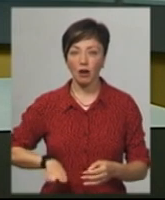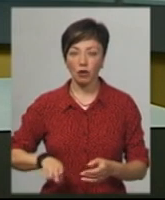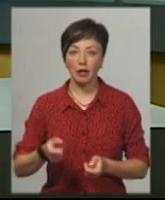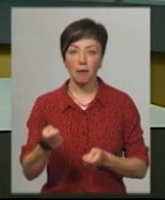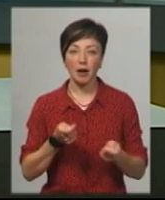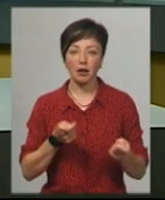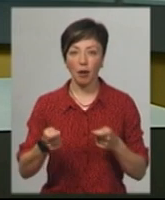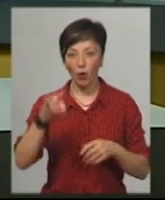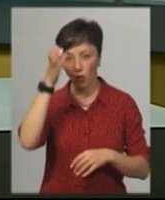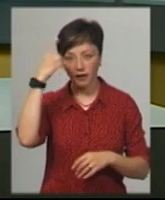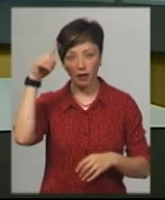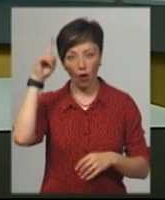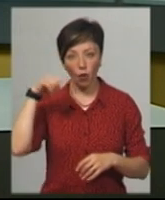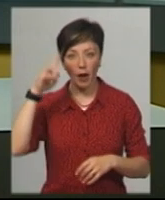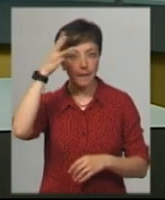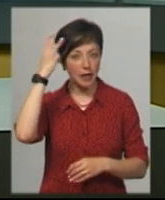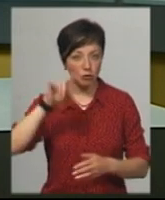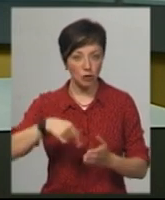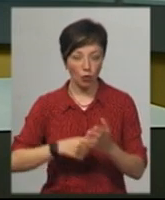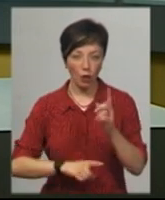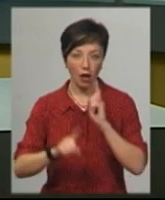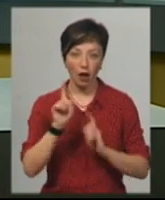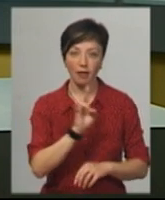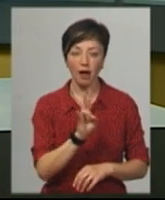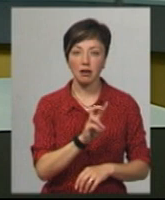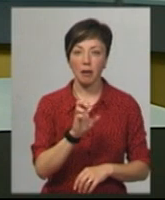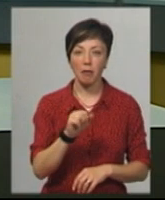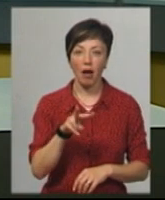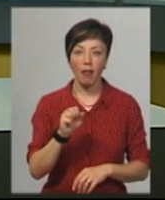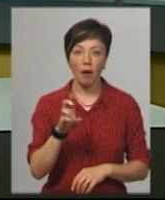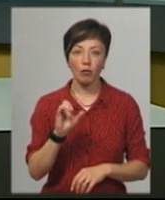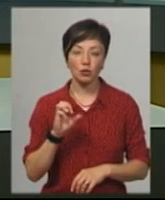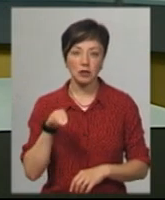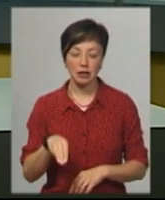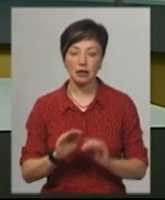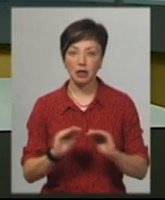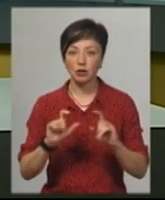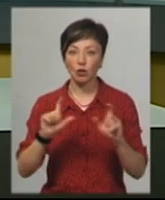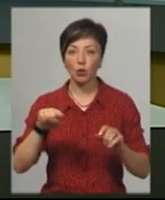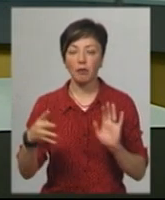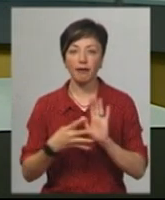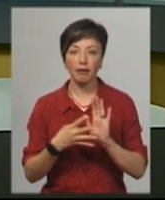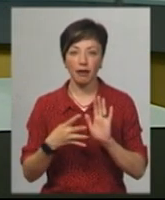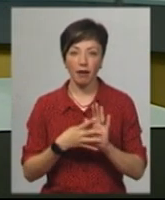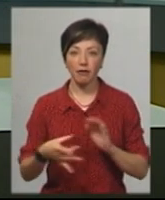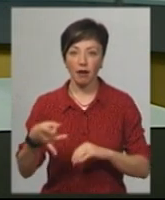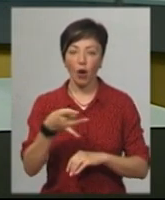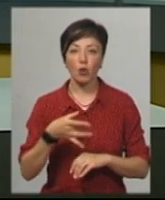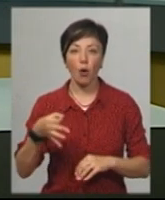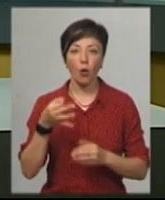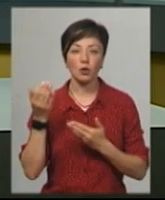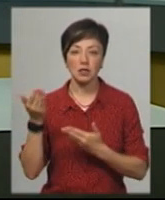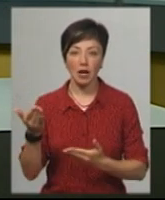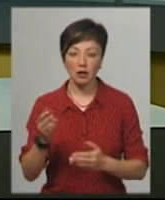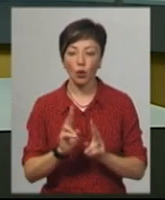Департаменту освіти та науки Хмельницької міської ради Надія Балабуст. Дитячий садочок номер 9 – Кобзарик, що у мікрорайоні Озерна